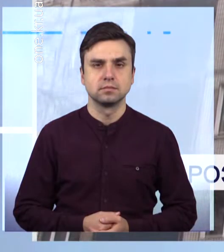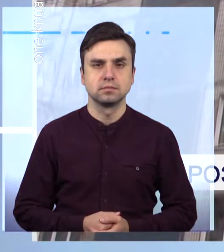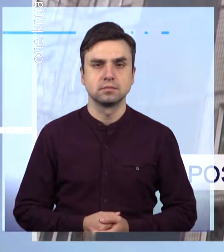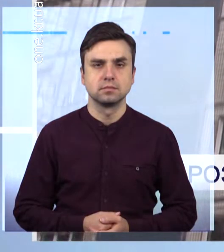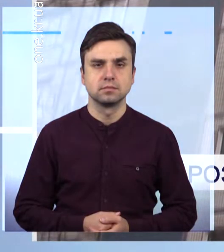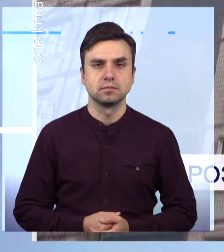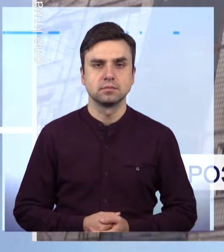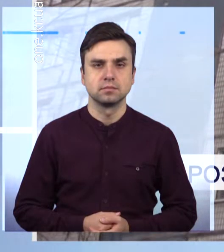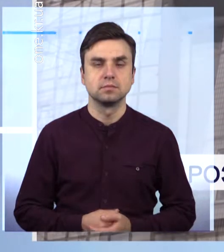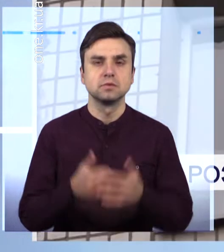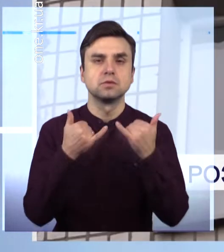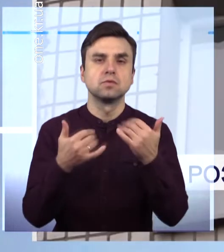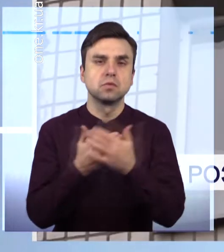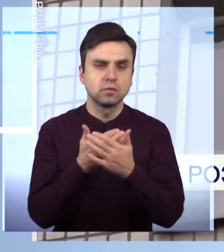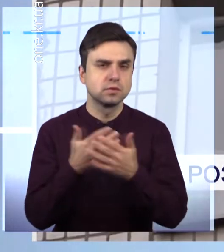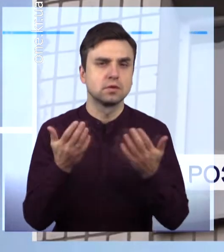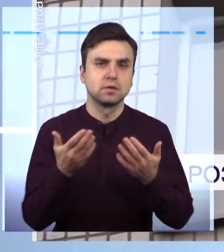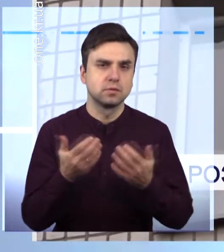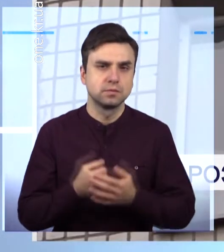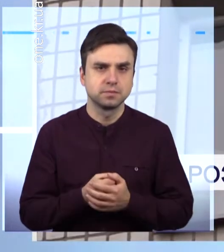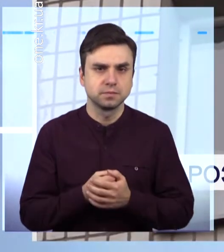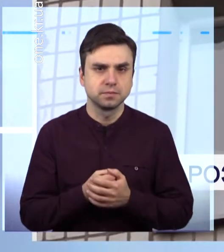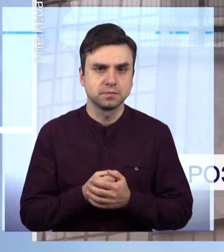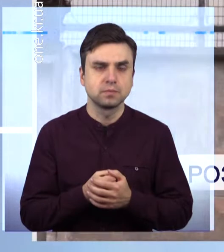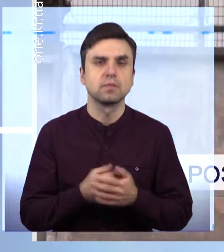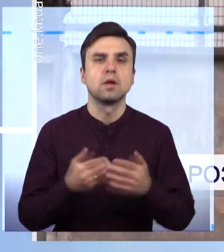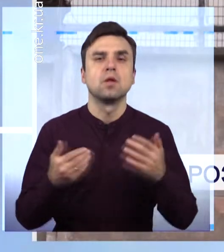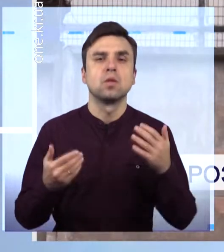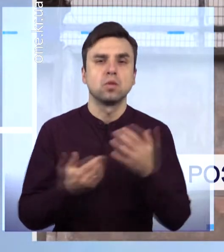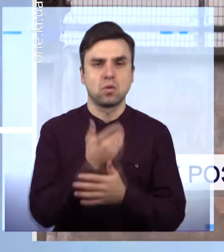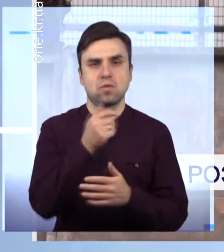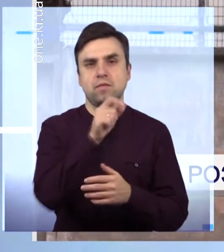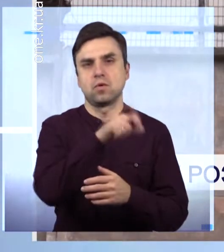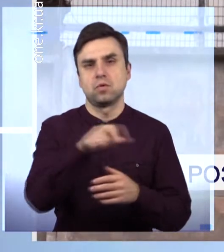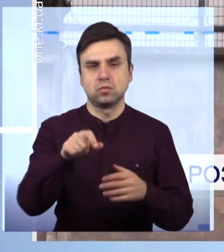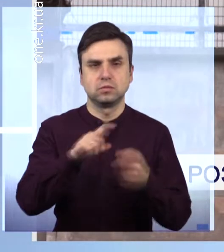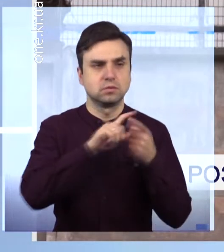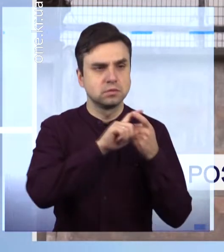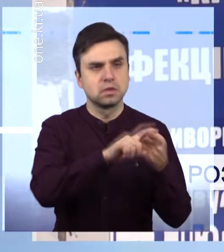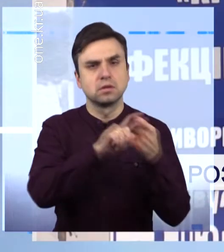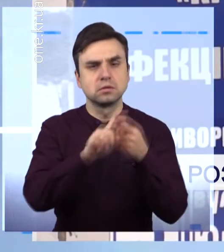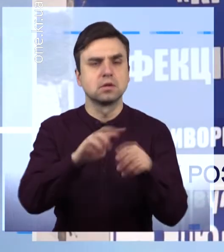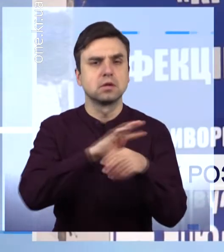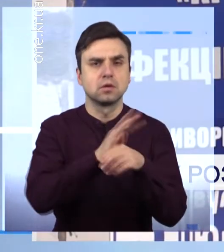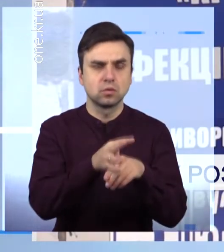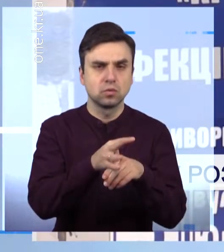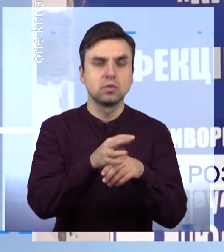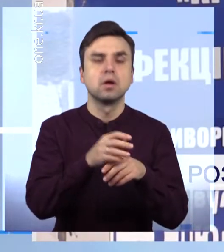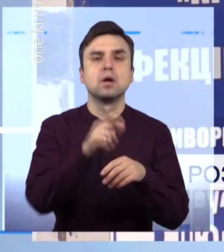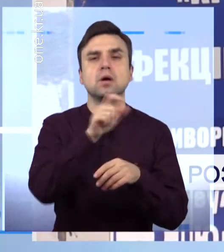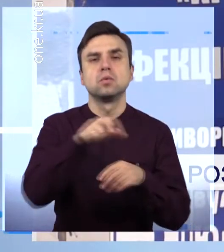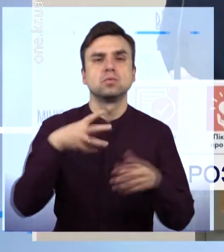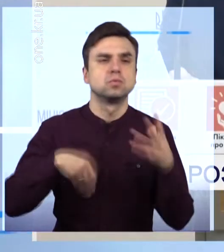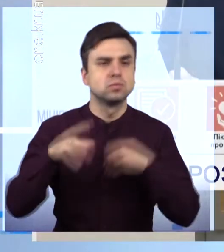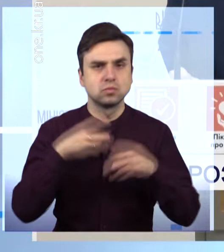Сьогодні у випуску розкажемо про таке Кількість нових та летальних випадків від коронавірусної інфекції в Україні йде на спад третій